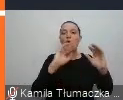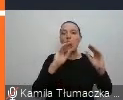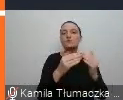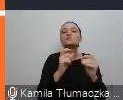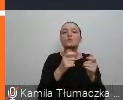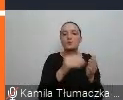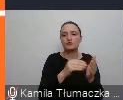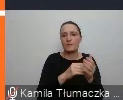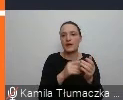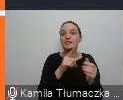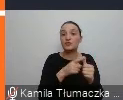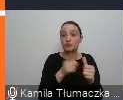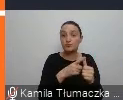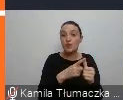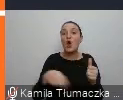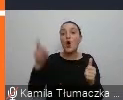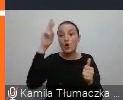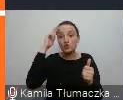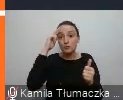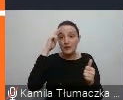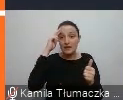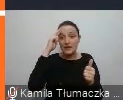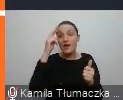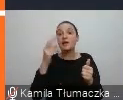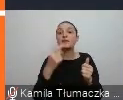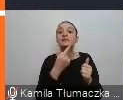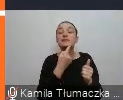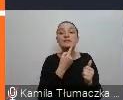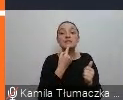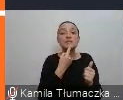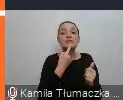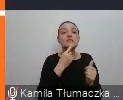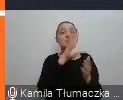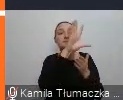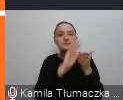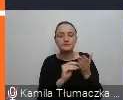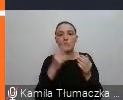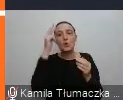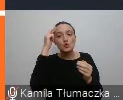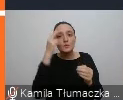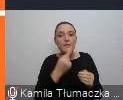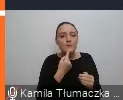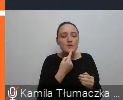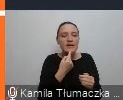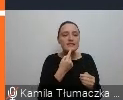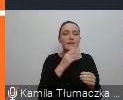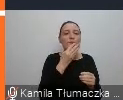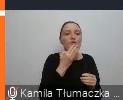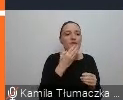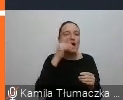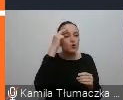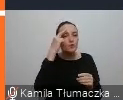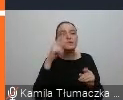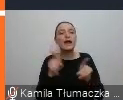im najbardziej potrzeba. Konkretnie rozumienia i naśladowania mowy. Czegoś, co do niej największą szansę na rozwój. W